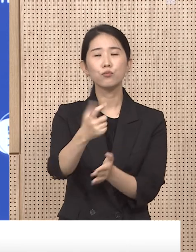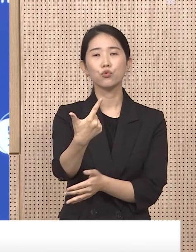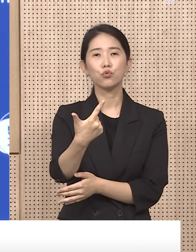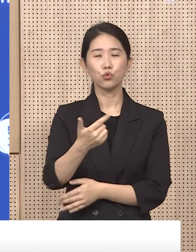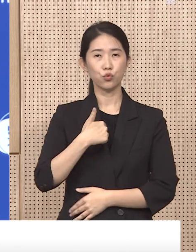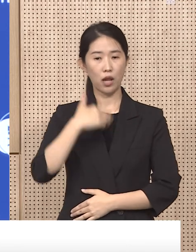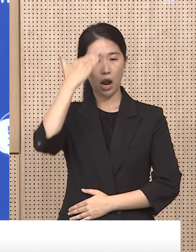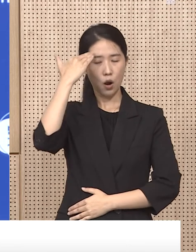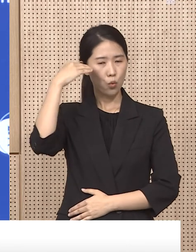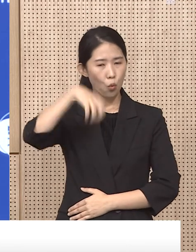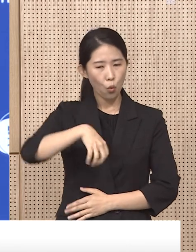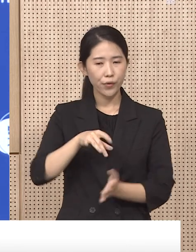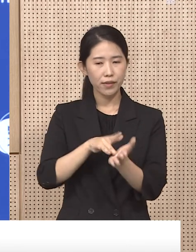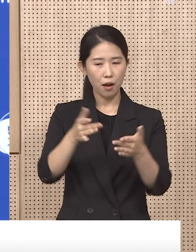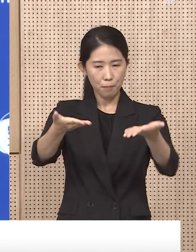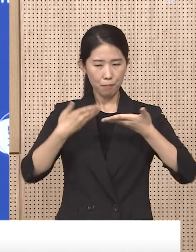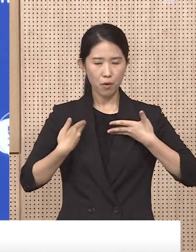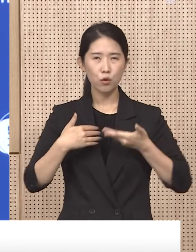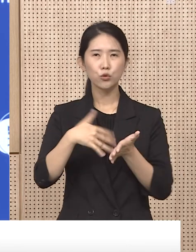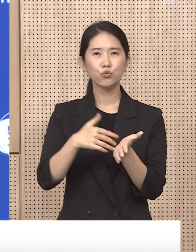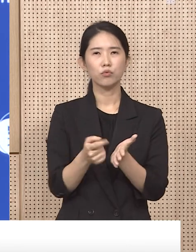비해 처방률이 상당히 낮은 편입니다.